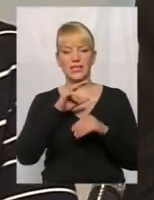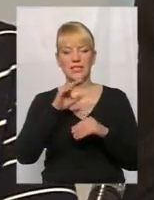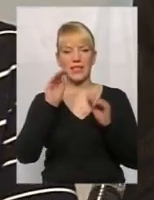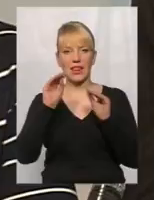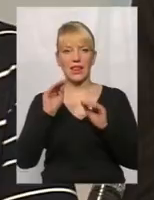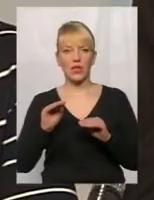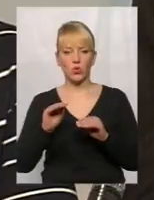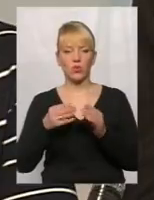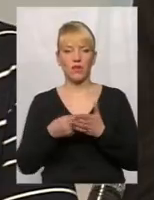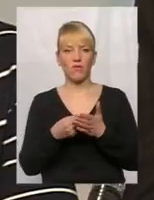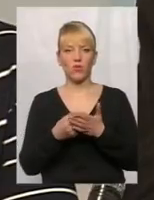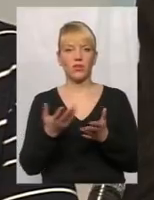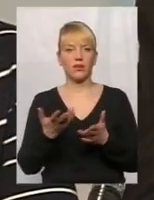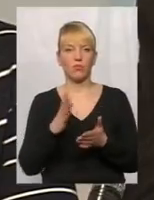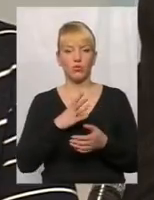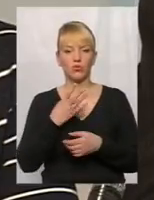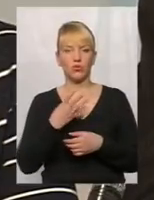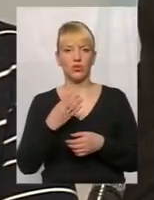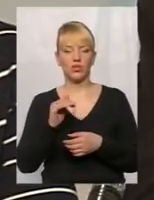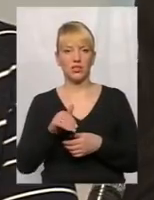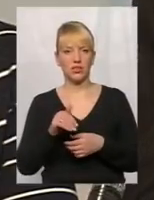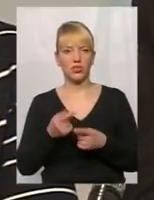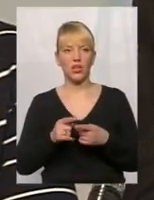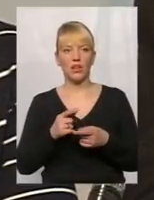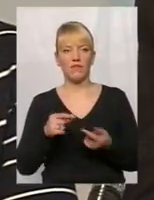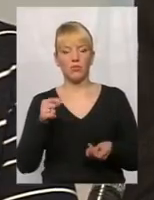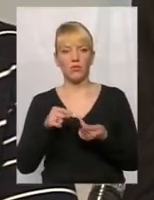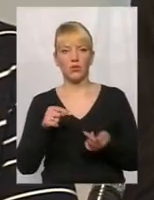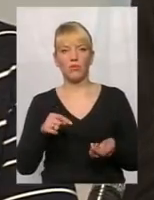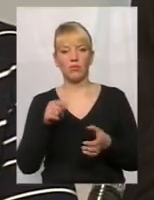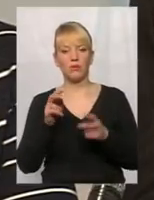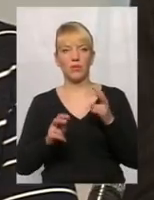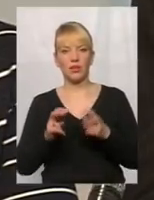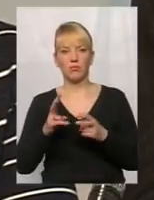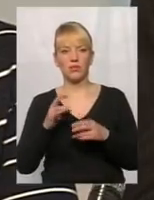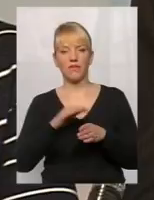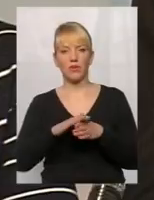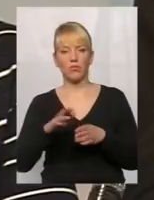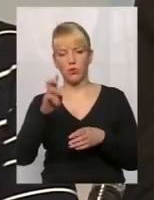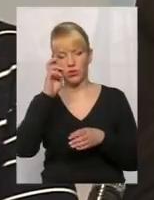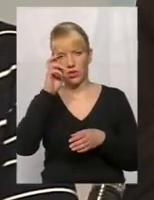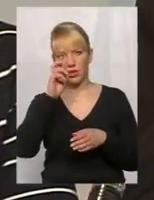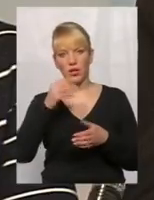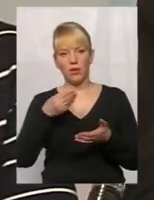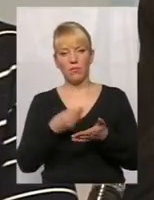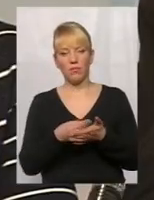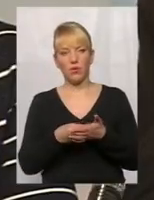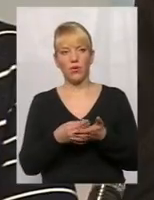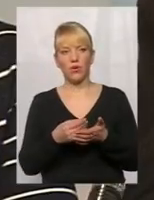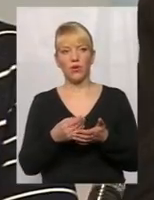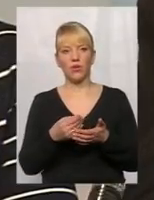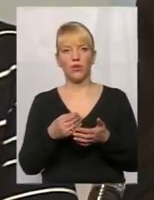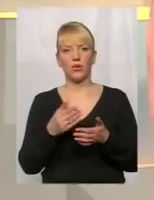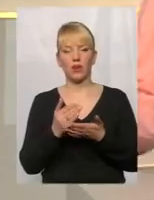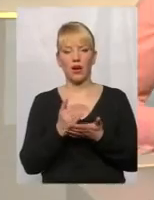було 44 тисячі, і відповідно підприємство на виконання бюджетної програми прирахувало їм 22